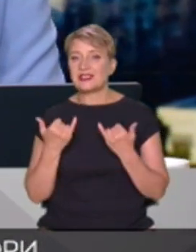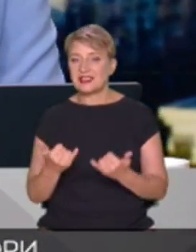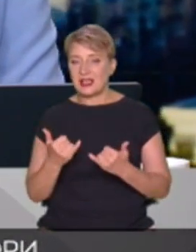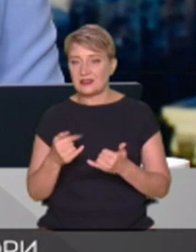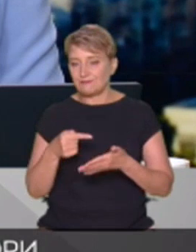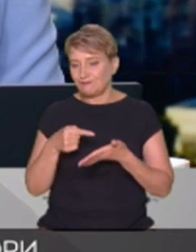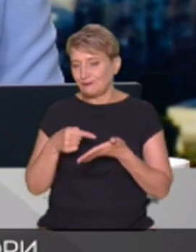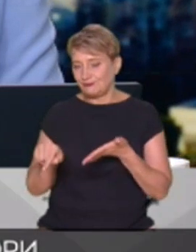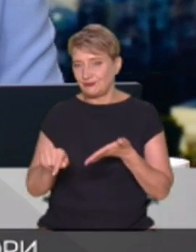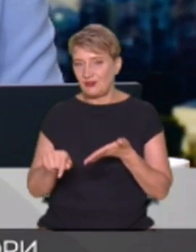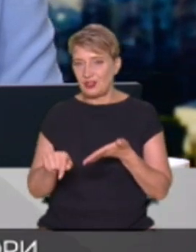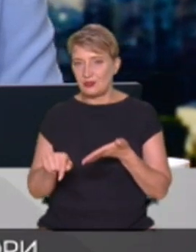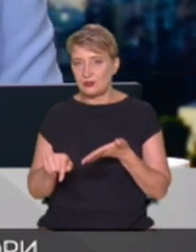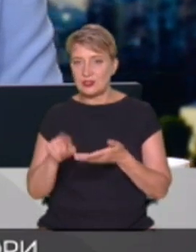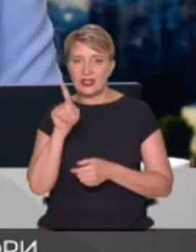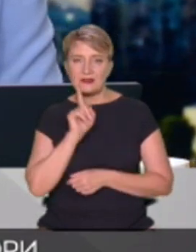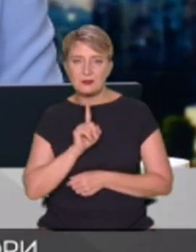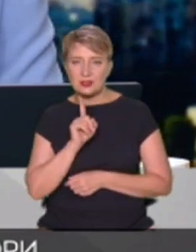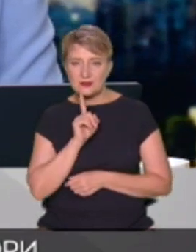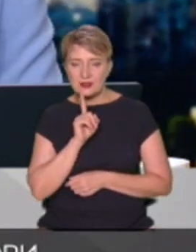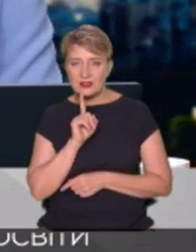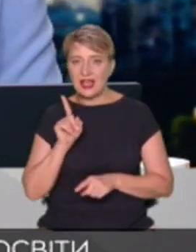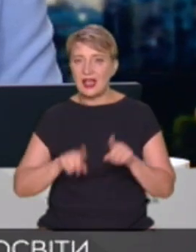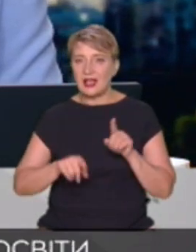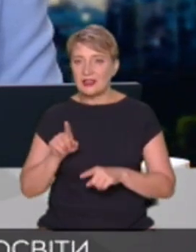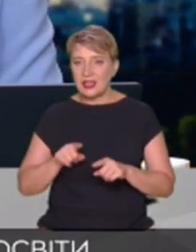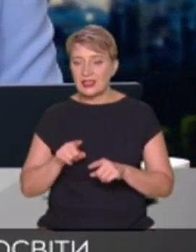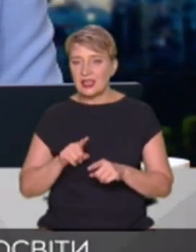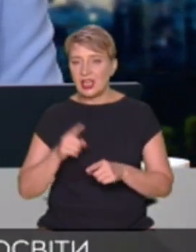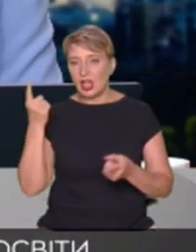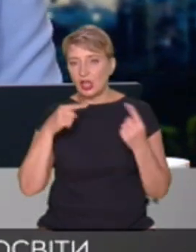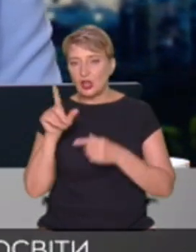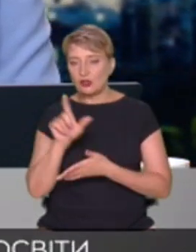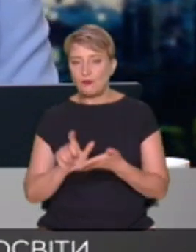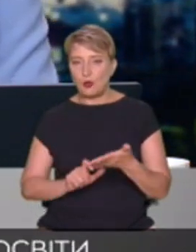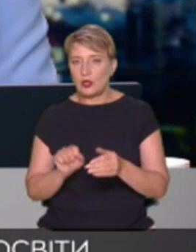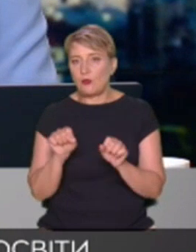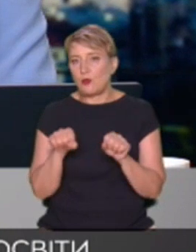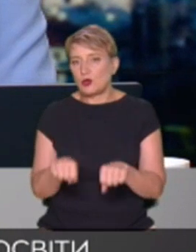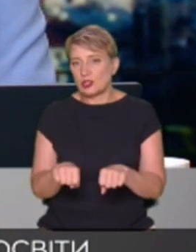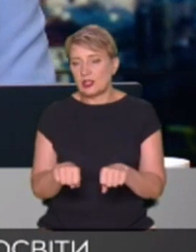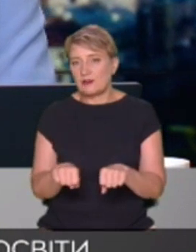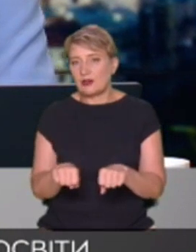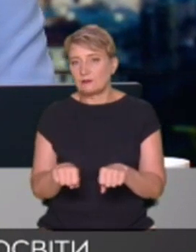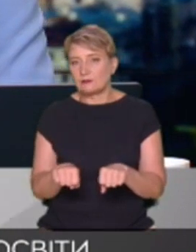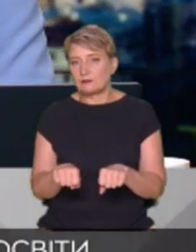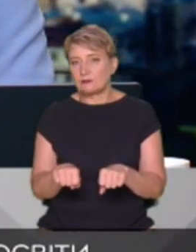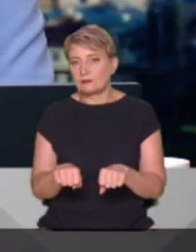тимчасово, а деякі твори, можливо, і вже так кінцево,